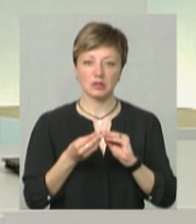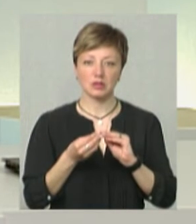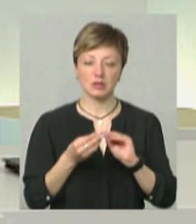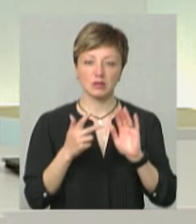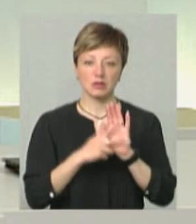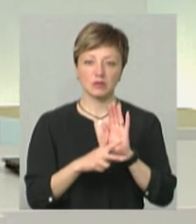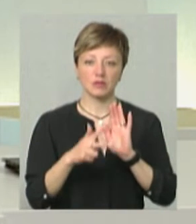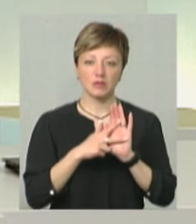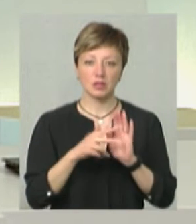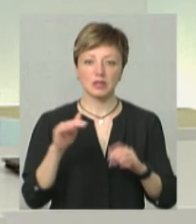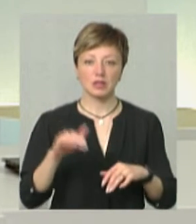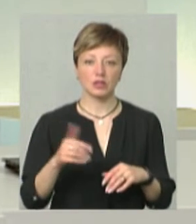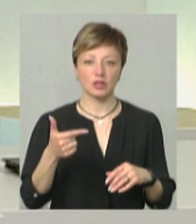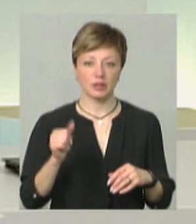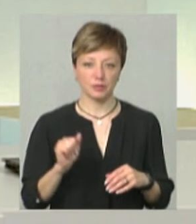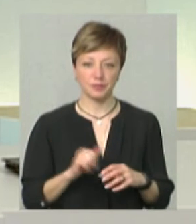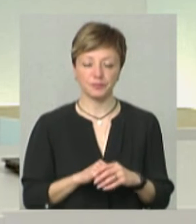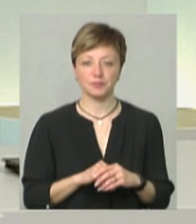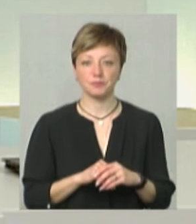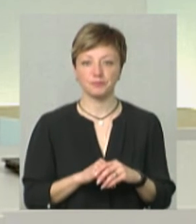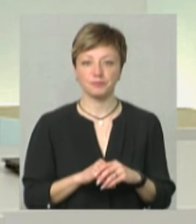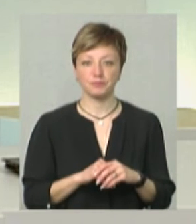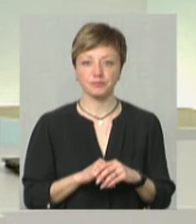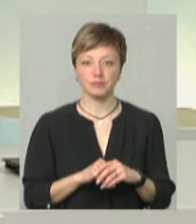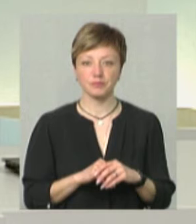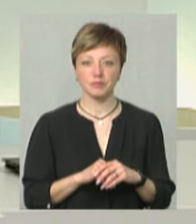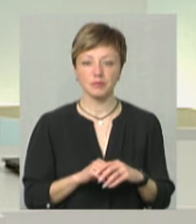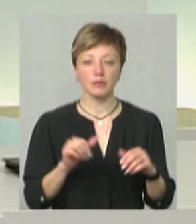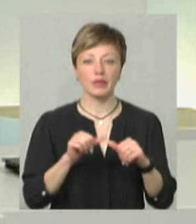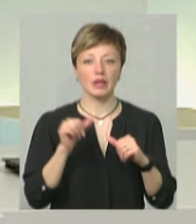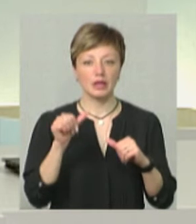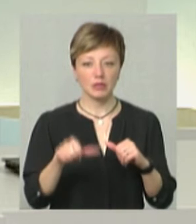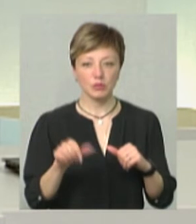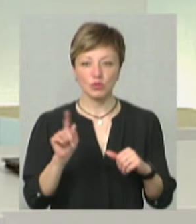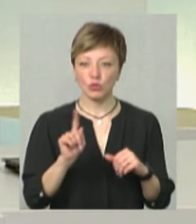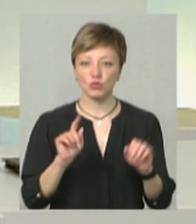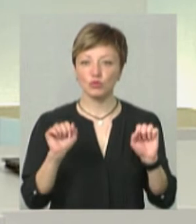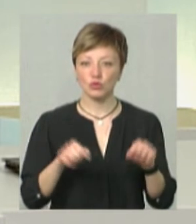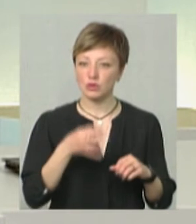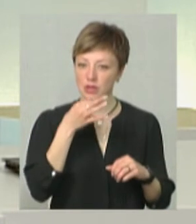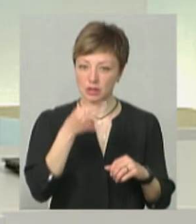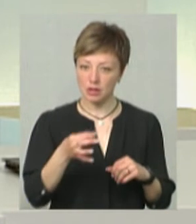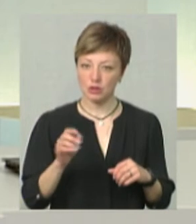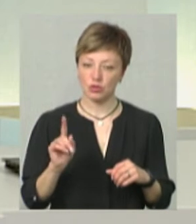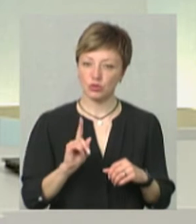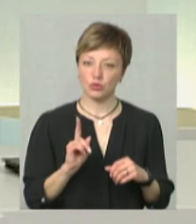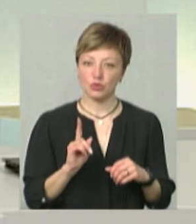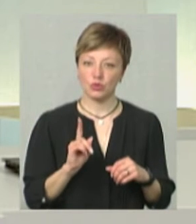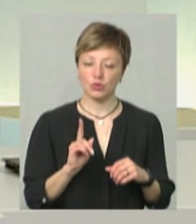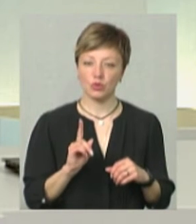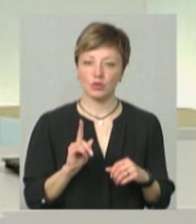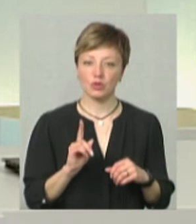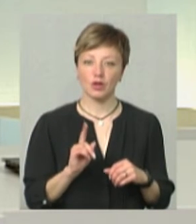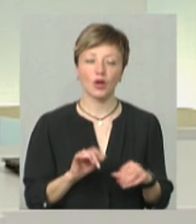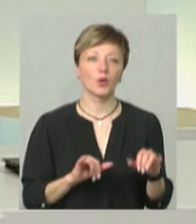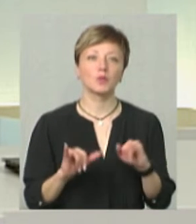88 тисяч гектарів. Ну, крім того, що я можу сказати, що коди ми